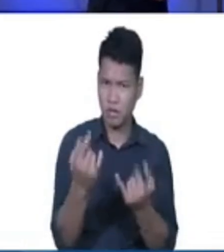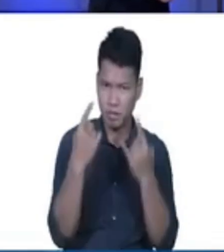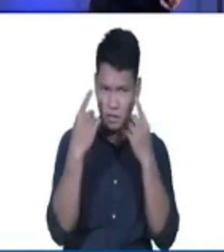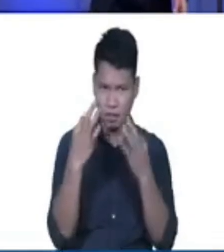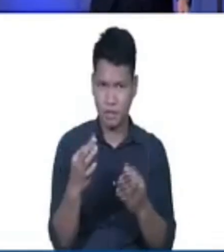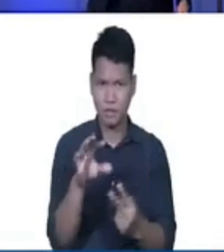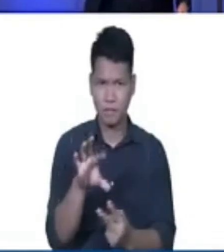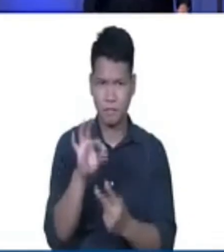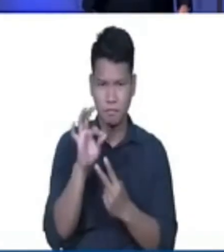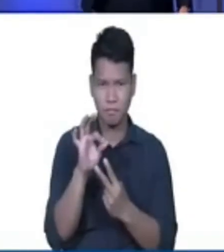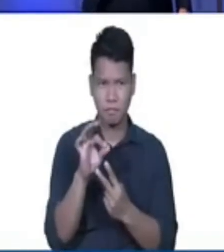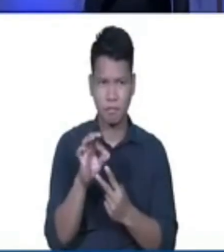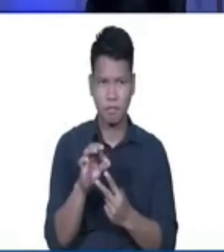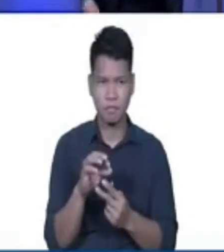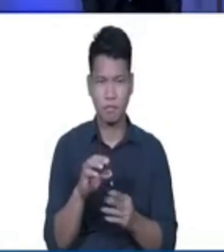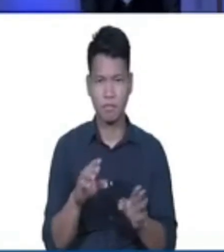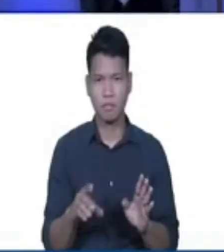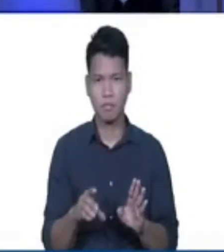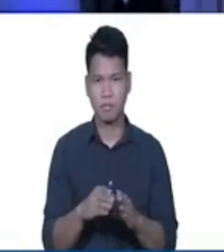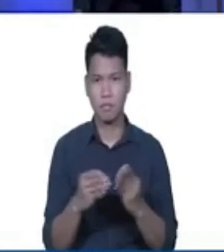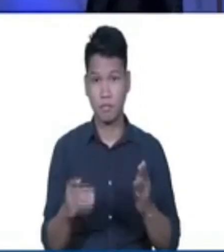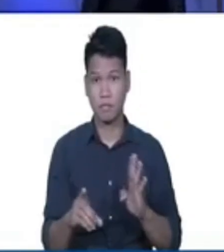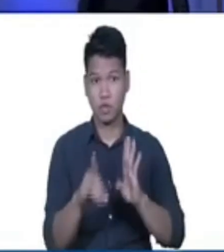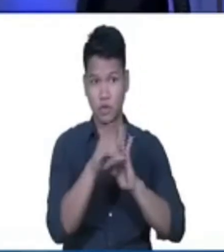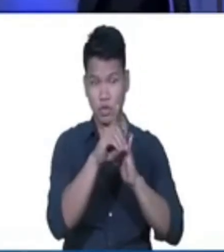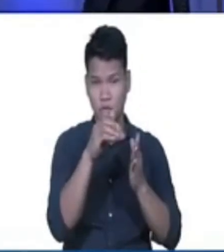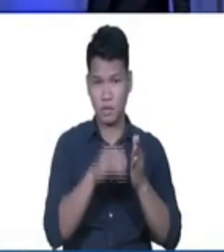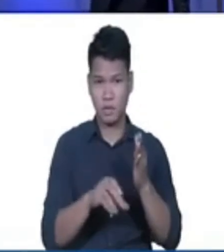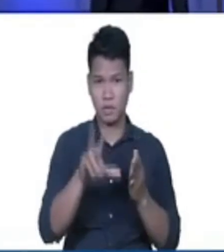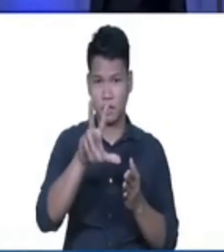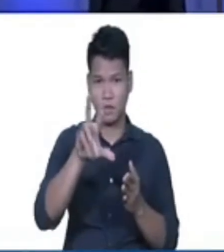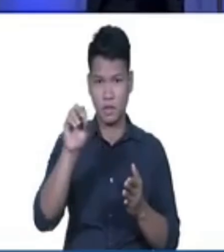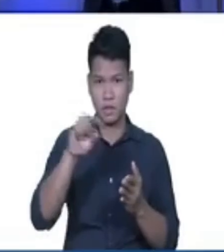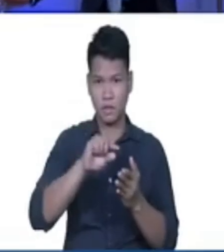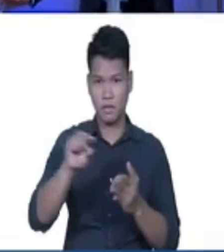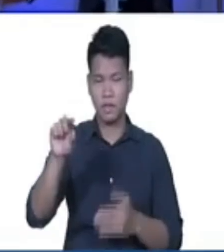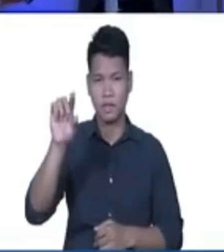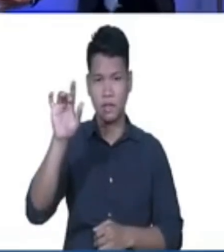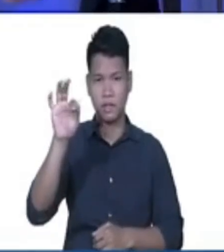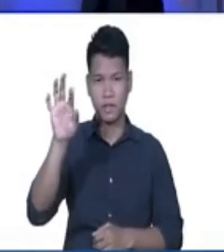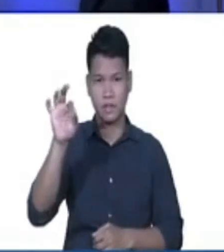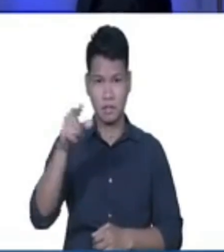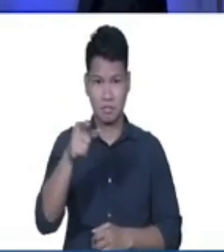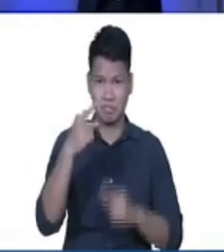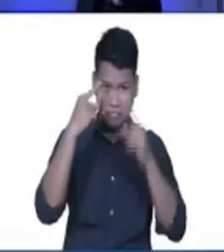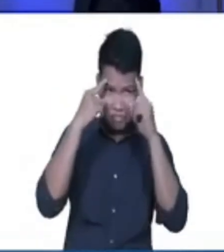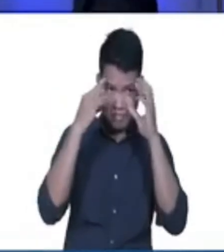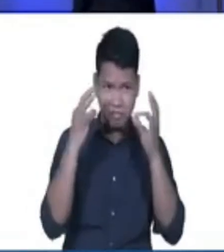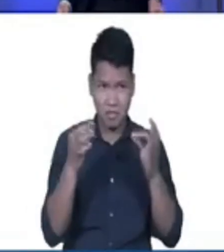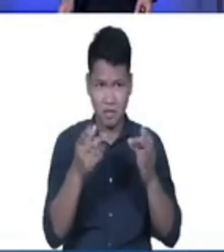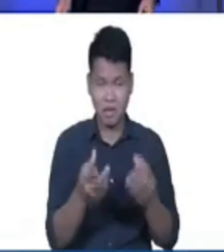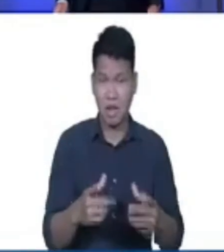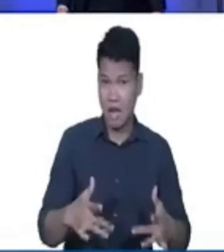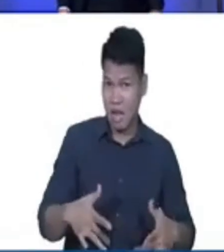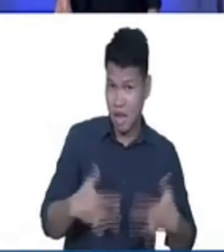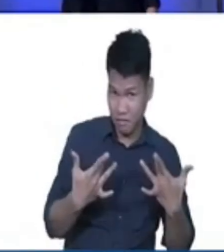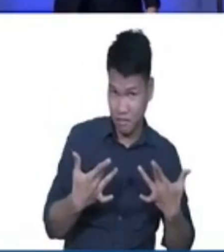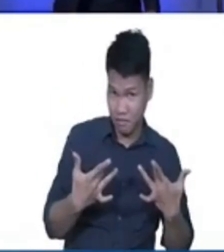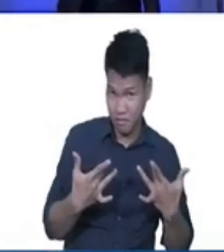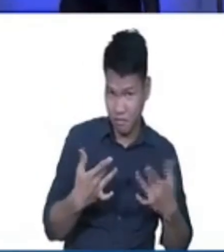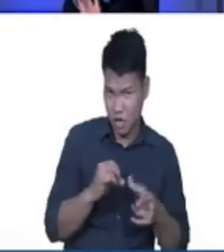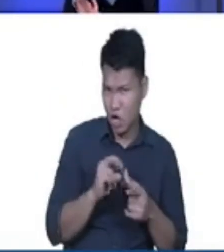19 I am now giving you the choice between life and death between God's blessing